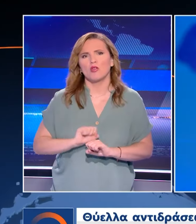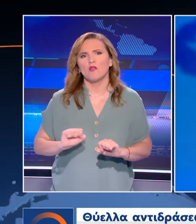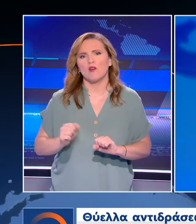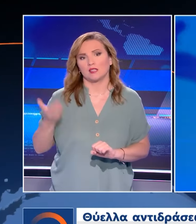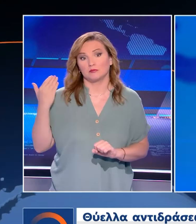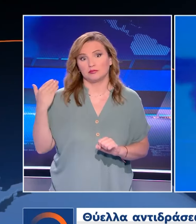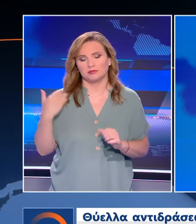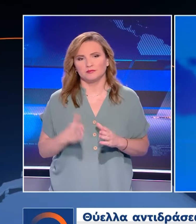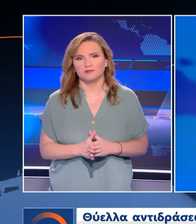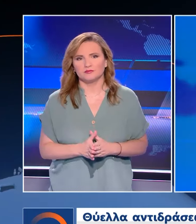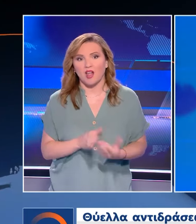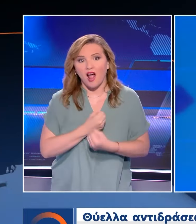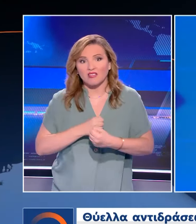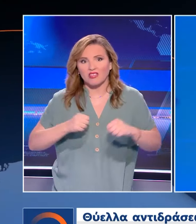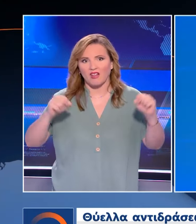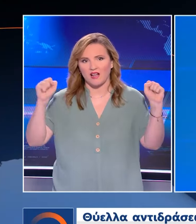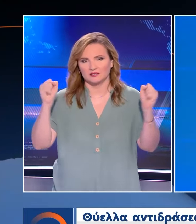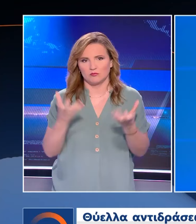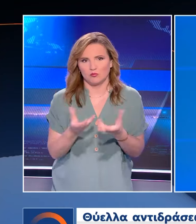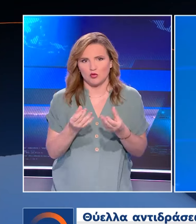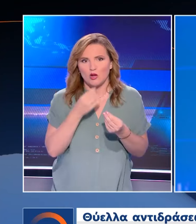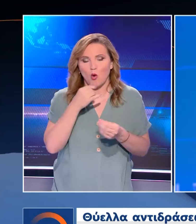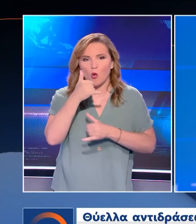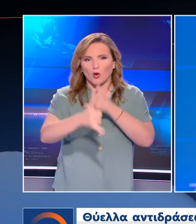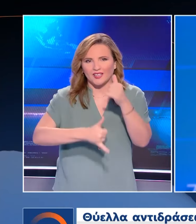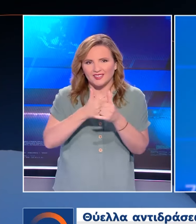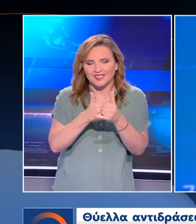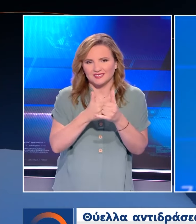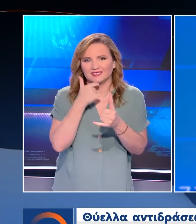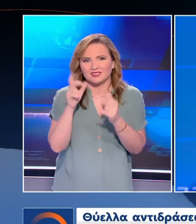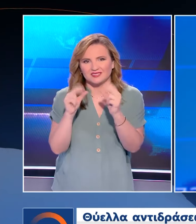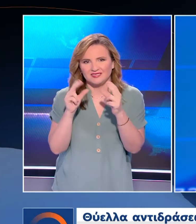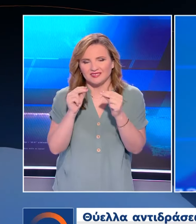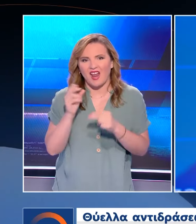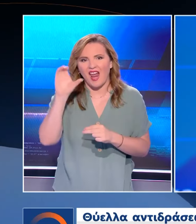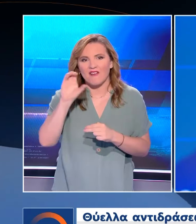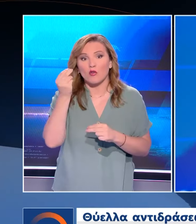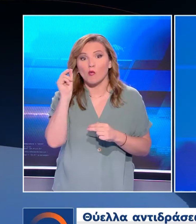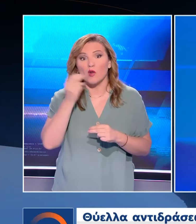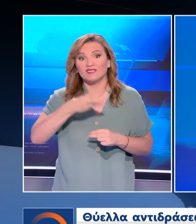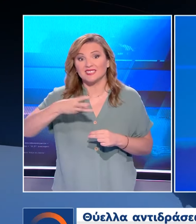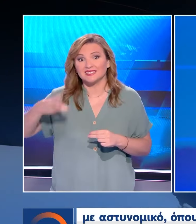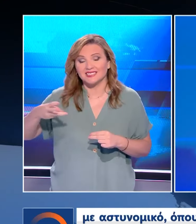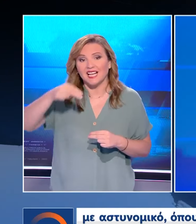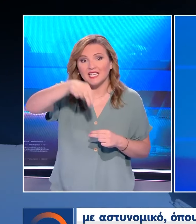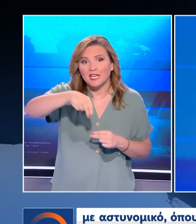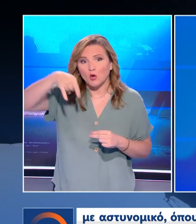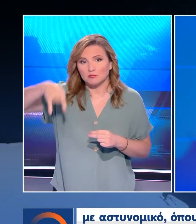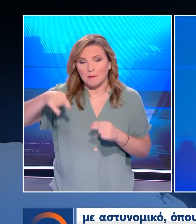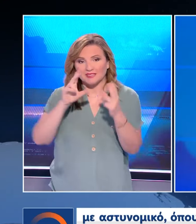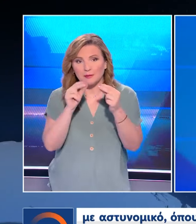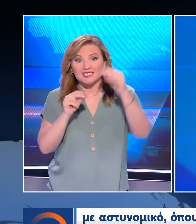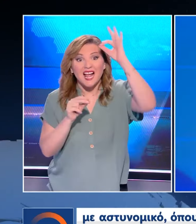Θείαλ αντιδράσεων έχει προκαλέσει η διαδικτυακή συνομιλία που είχε ο Ευρωβουλευτής του ΣΥΡΙΖΑ Νίκος Παπάς με